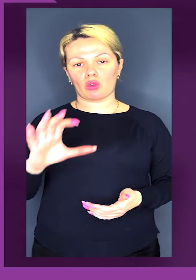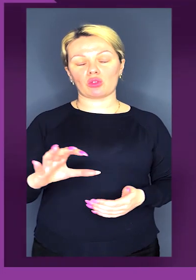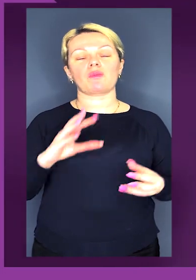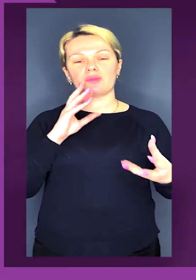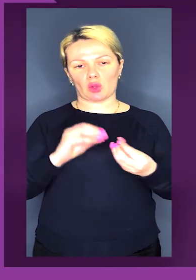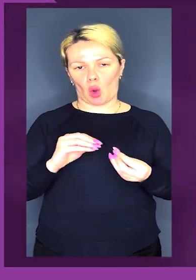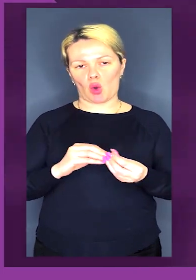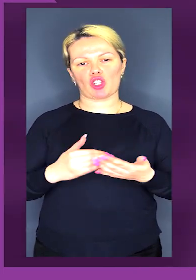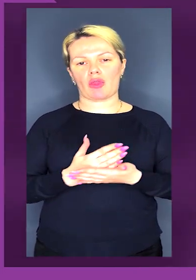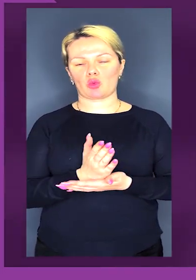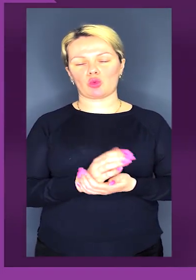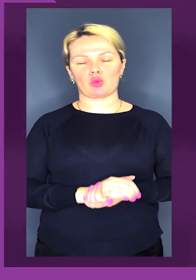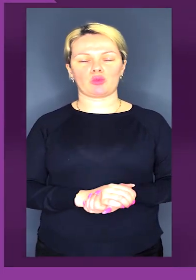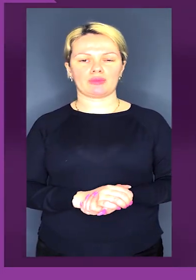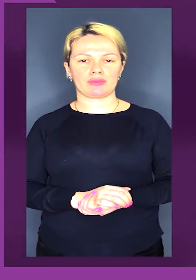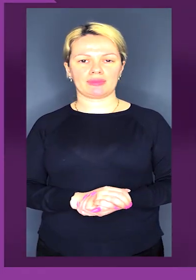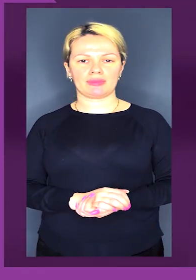нагороду того ж гатунку.